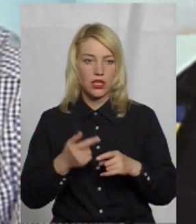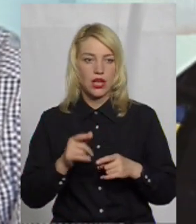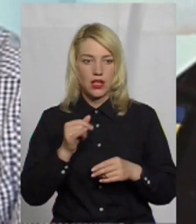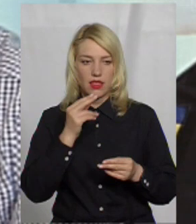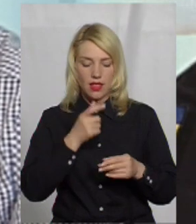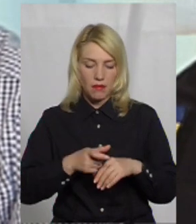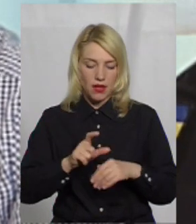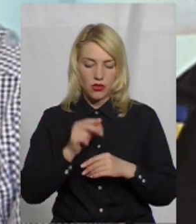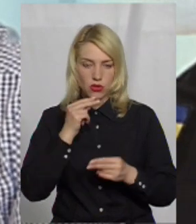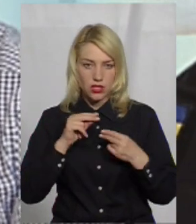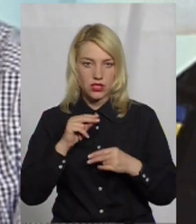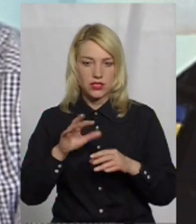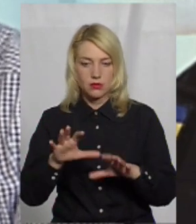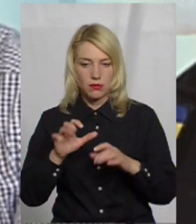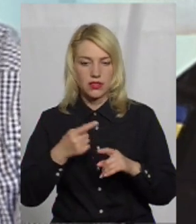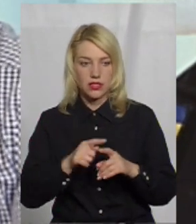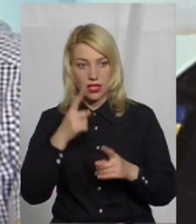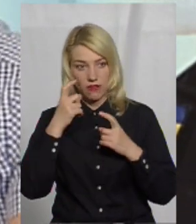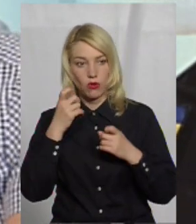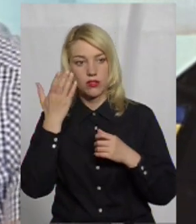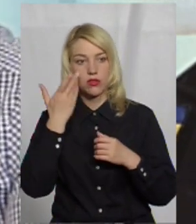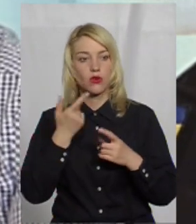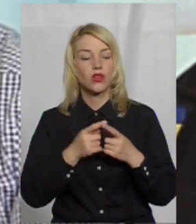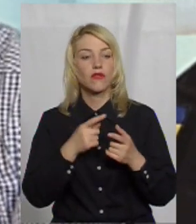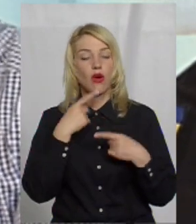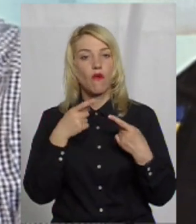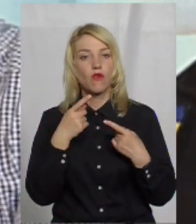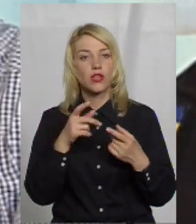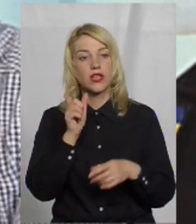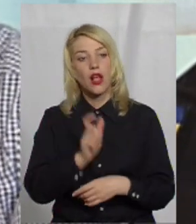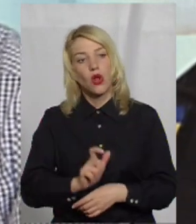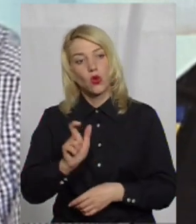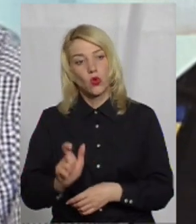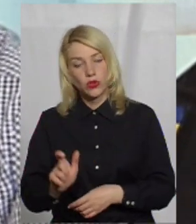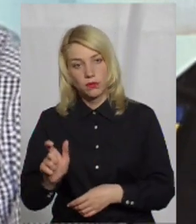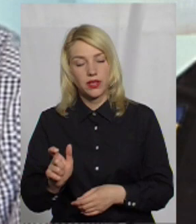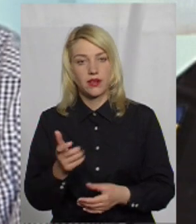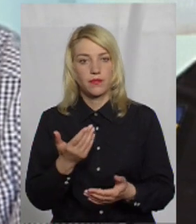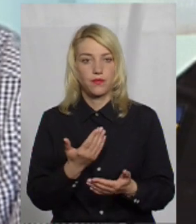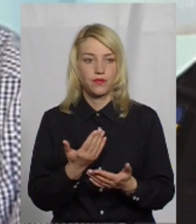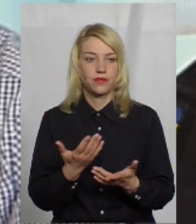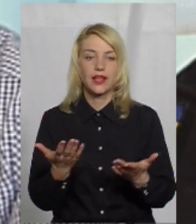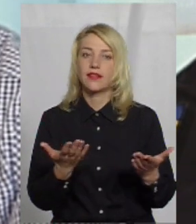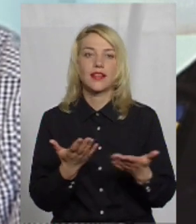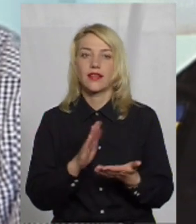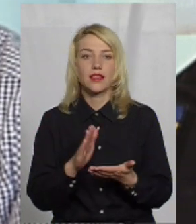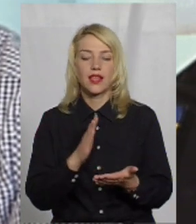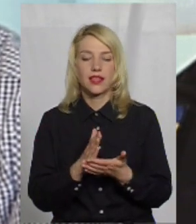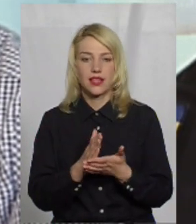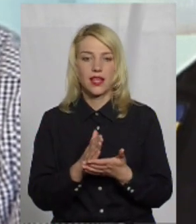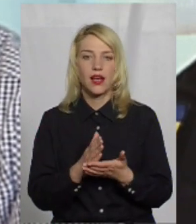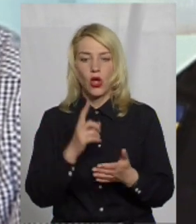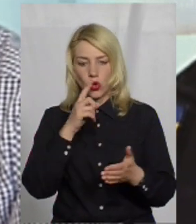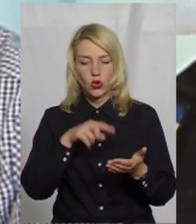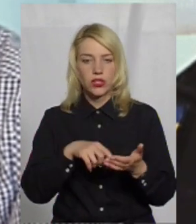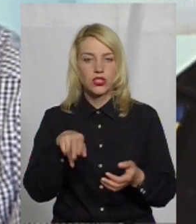Набагато краще ця інформація сприймається, коли вона говориться людьми, які не є дотичними до